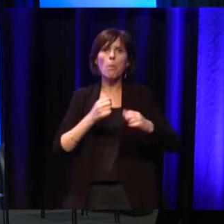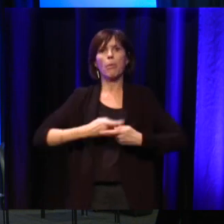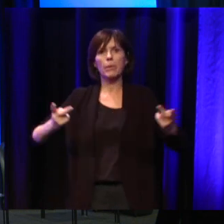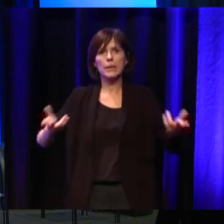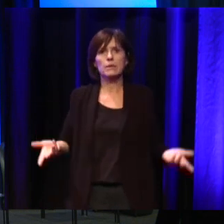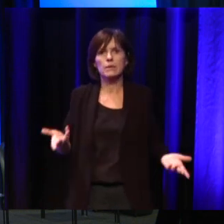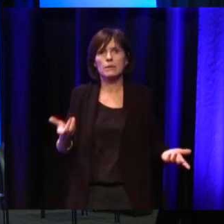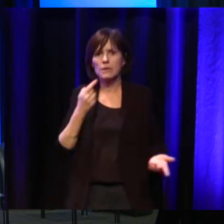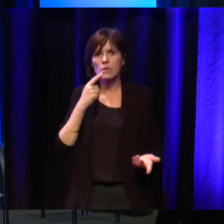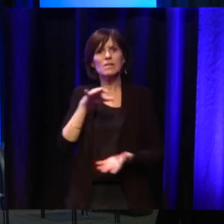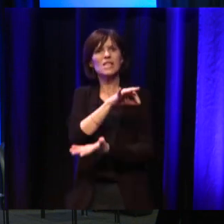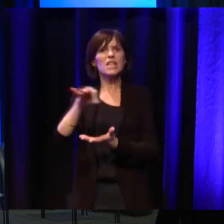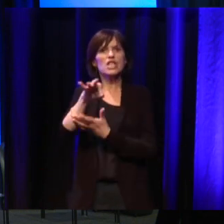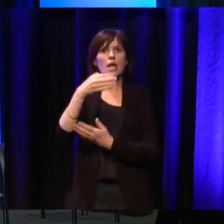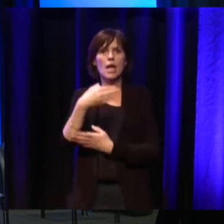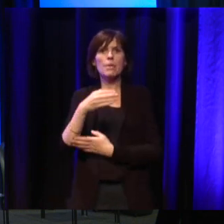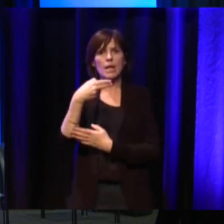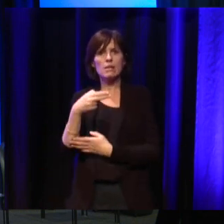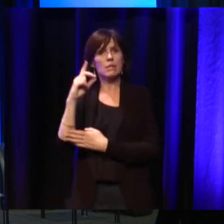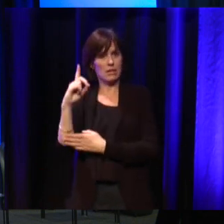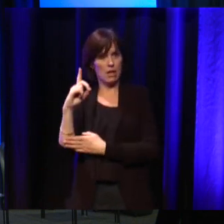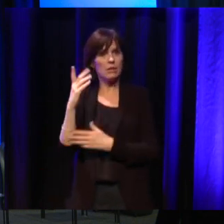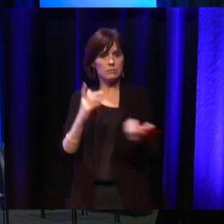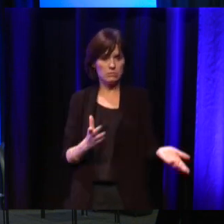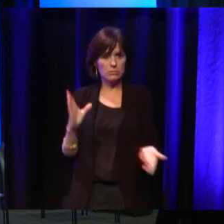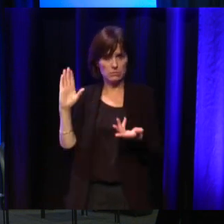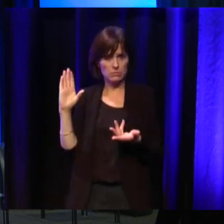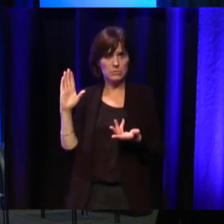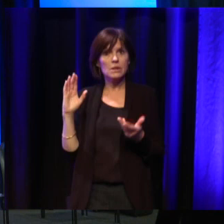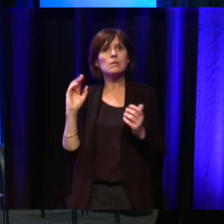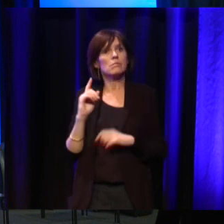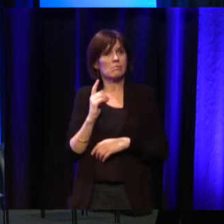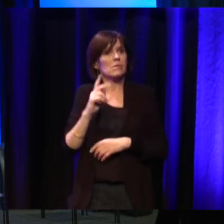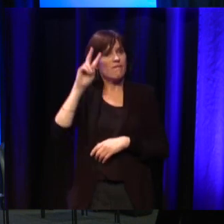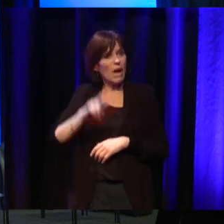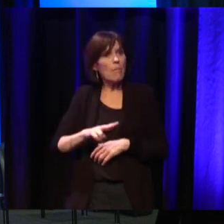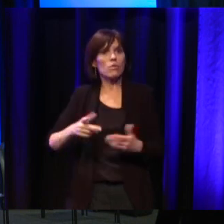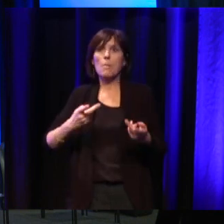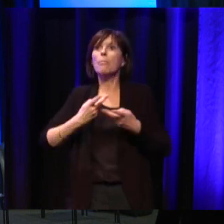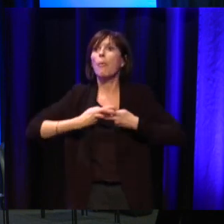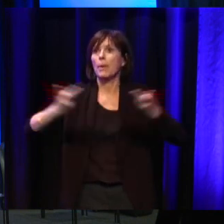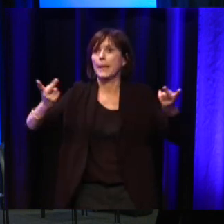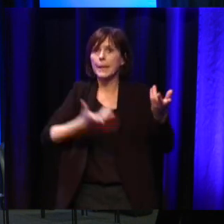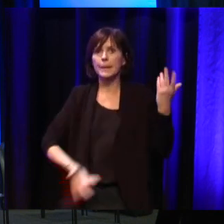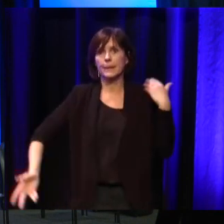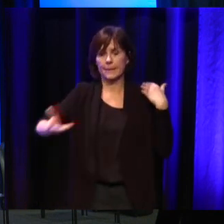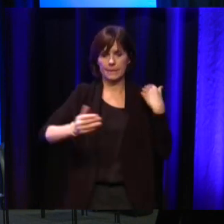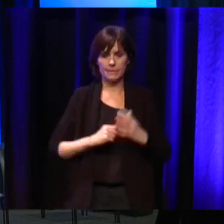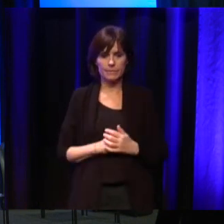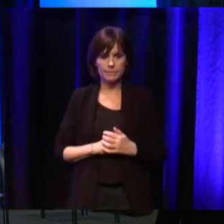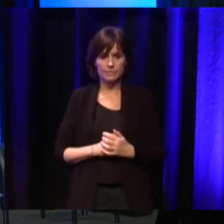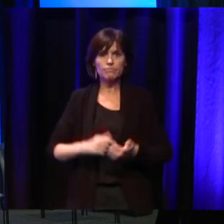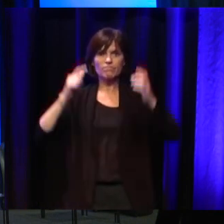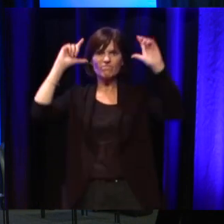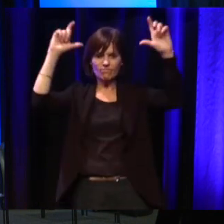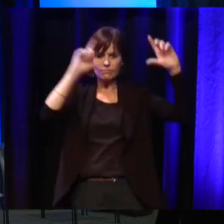que la stratégie MND qu'on va définir, elle est vraiment du domaine de la sphère publique et elle fait la synthèse, elle est au-dessus, en fait,